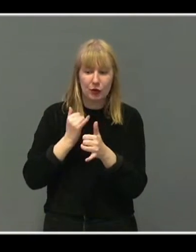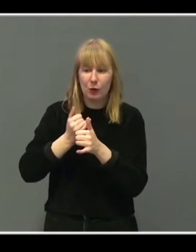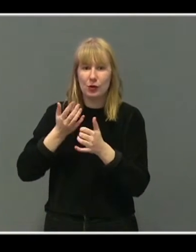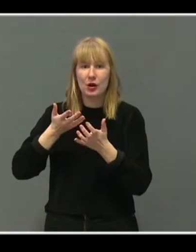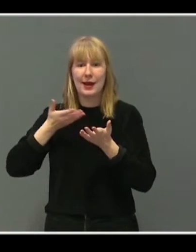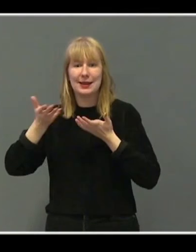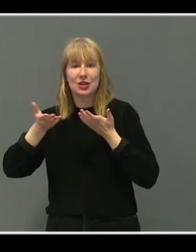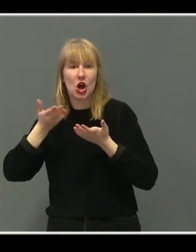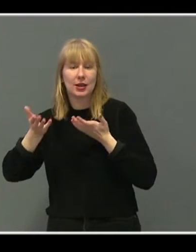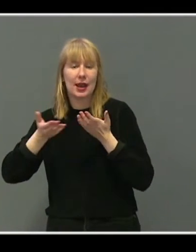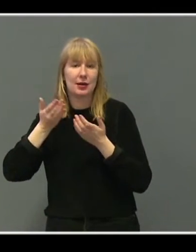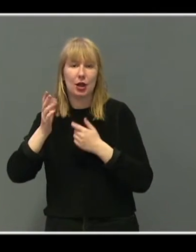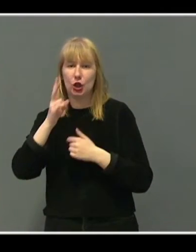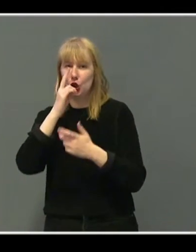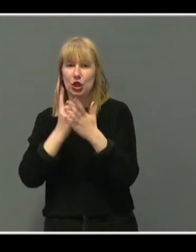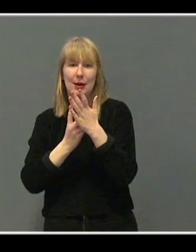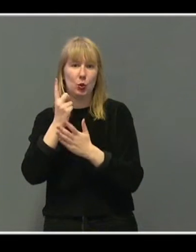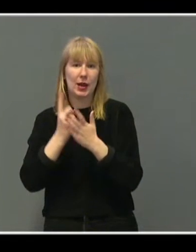det gir masse muligheter.